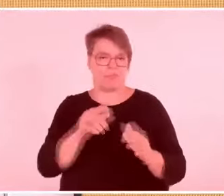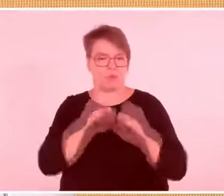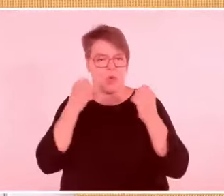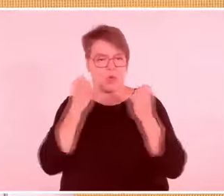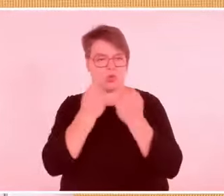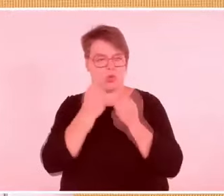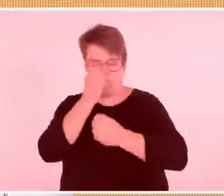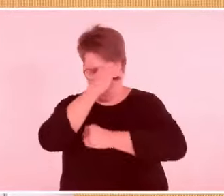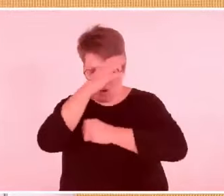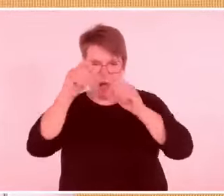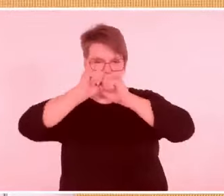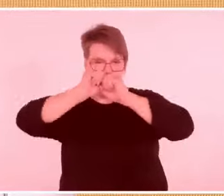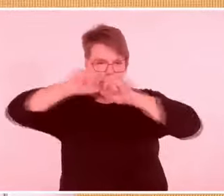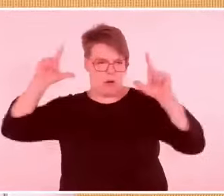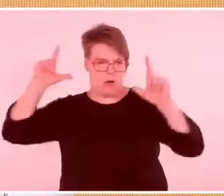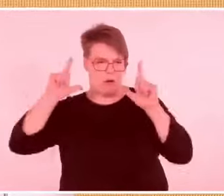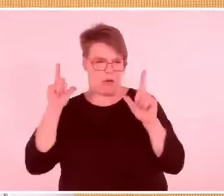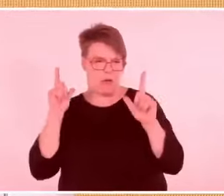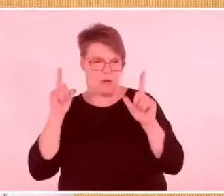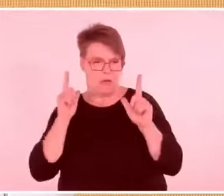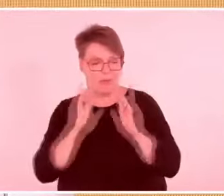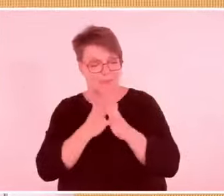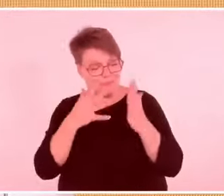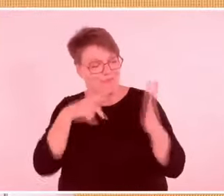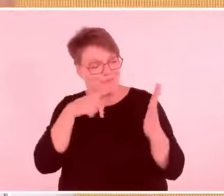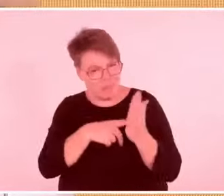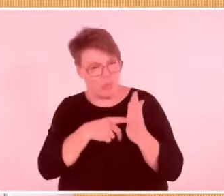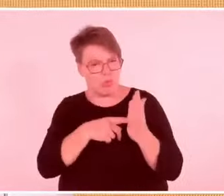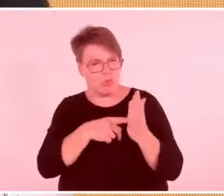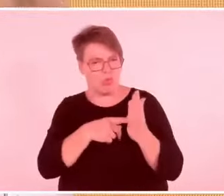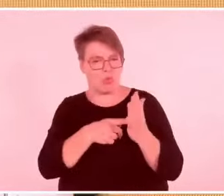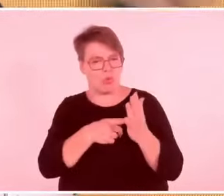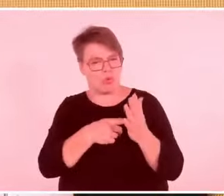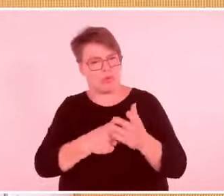Poesie nicht mystifizieren,